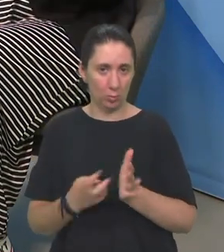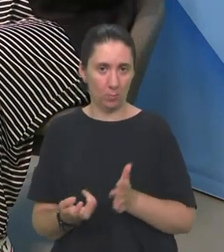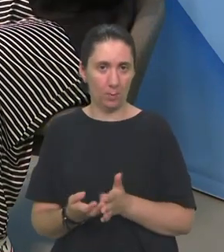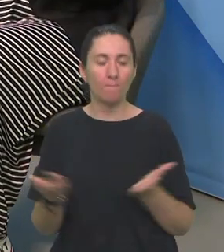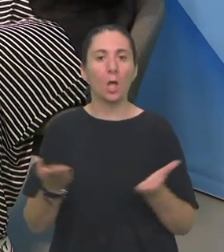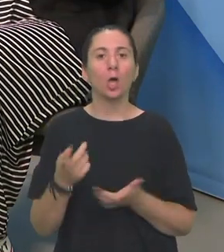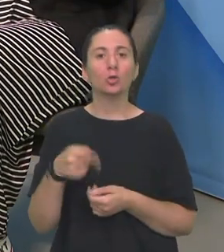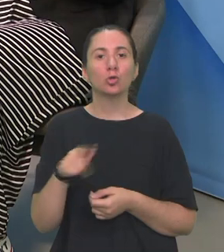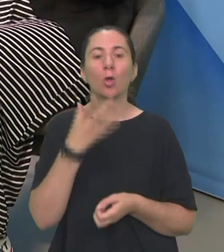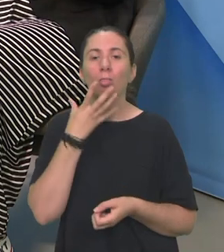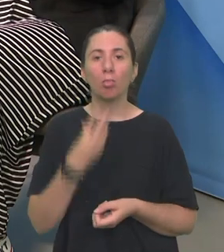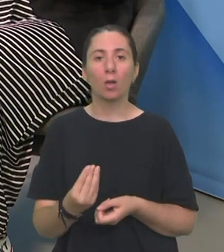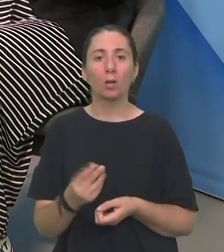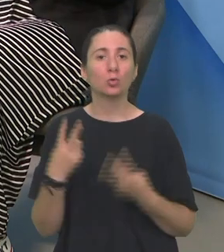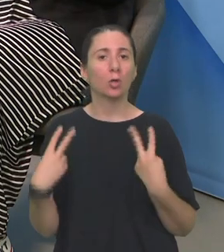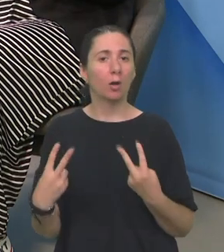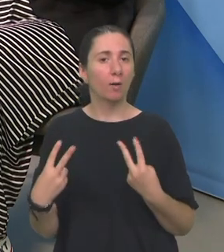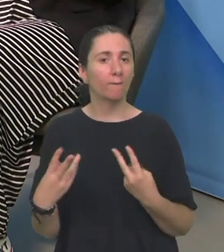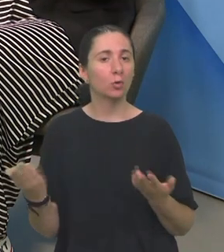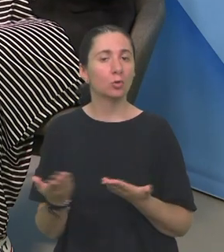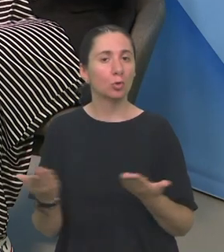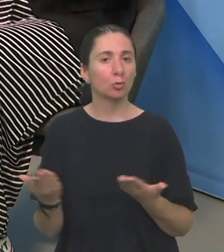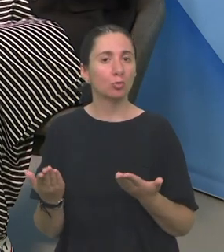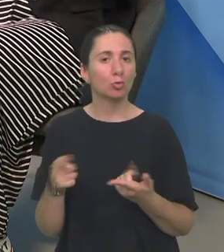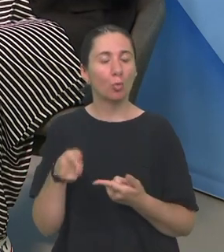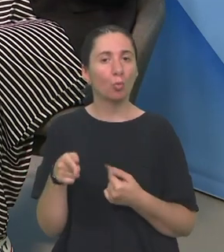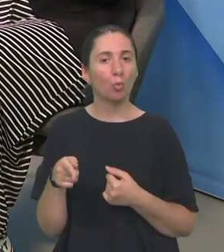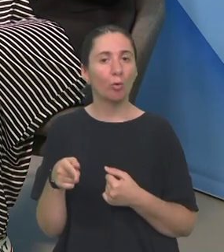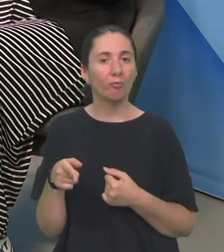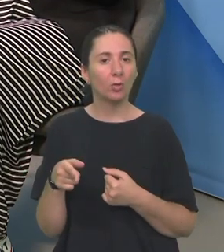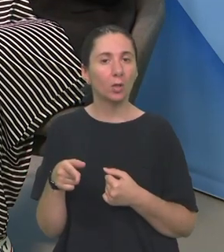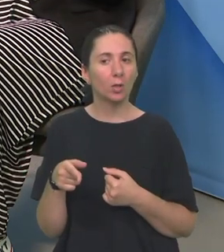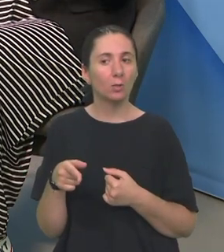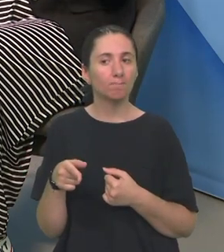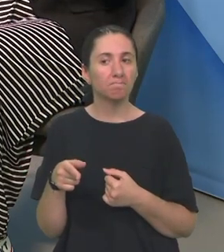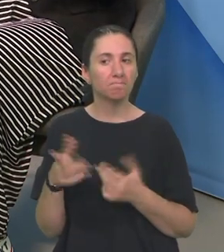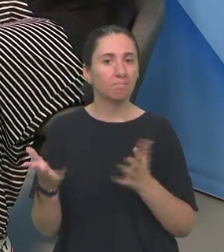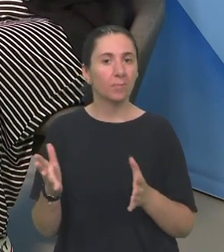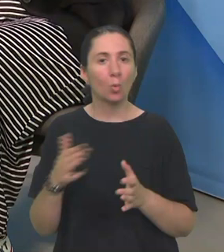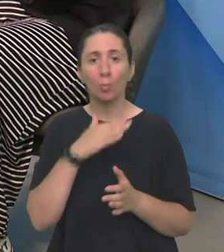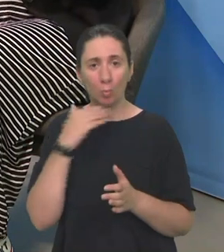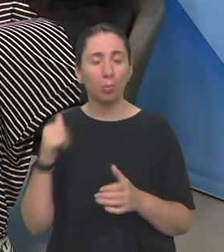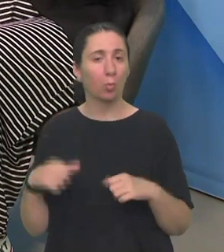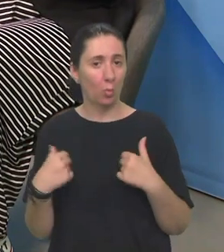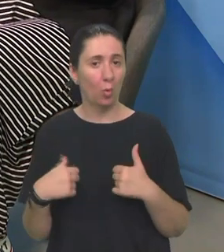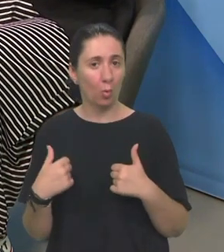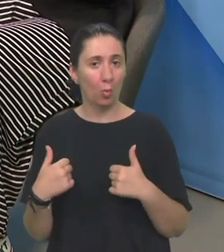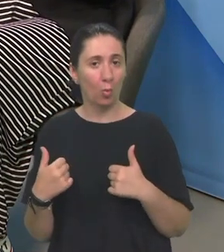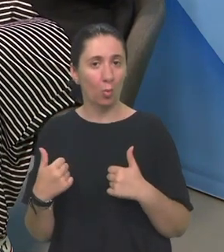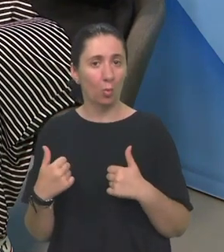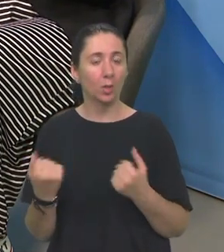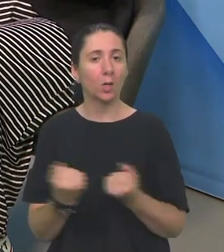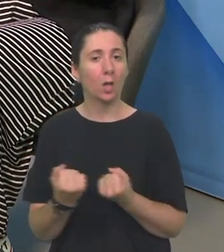A šta je ono možda najljepše Ili najvažnije što ste Evo u ovih Nekoliko, puno godina zapravo